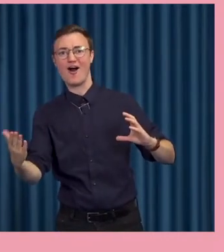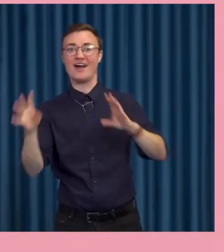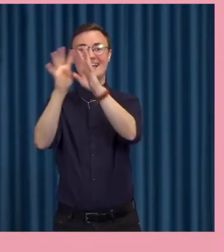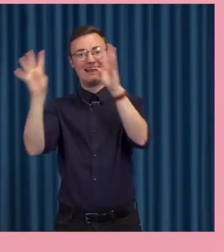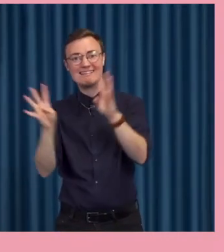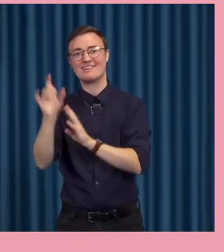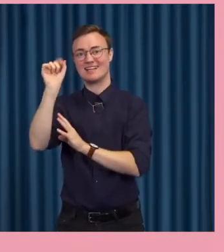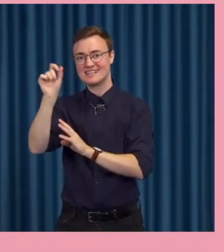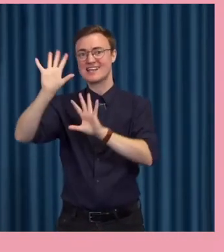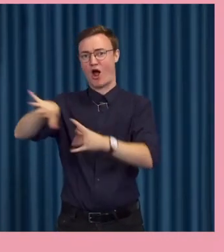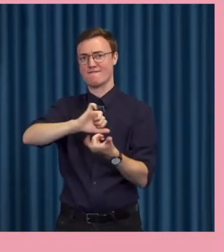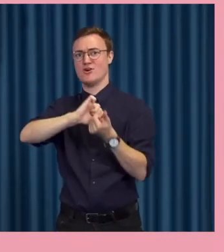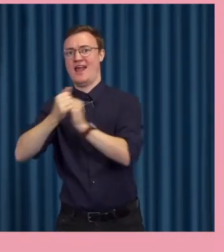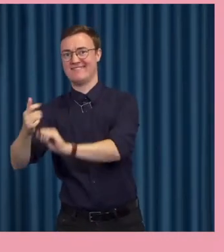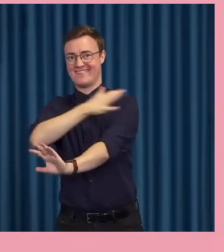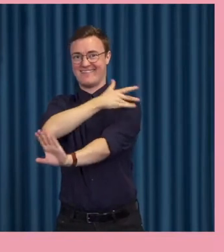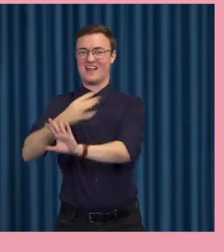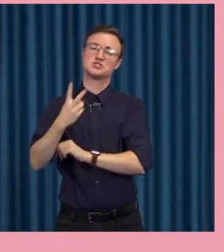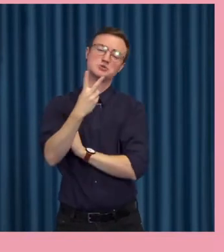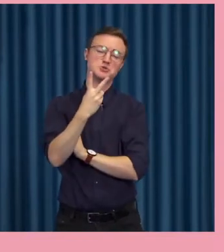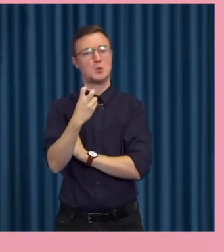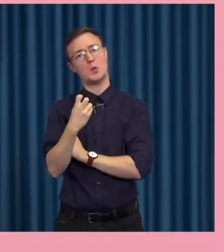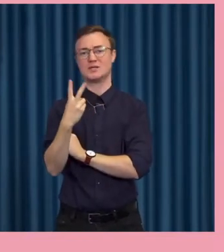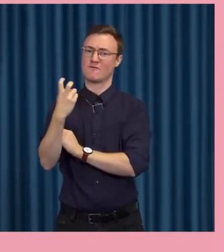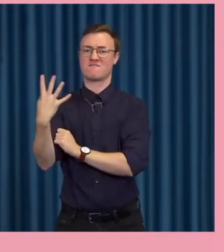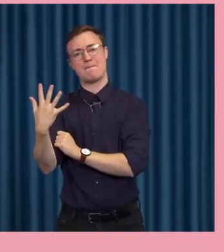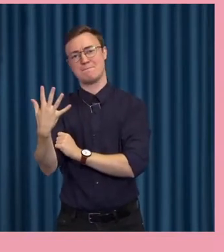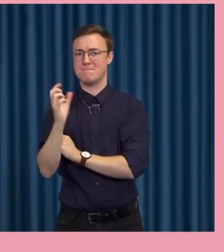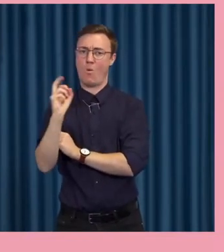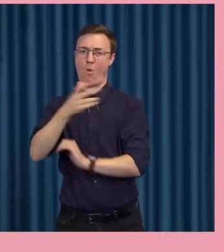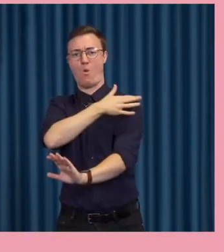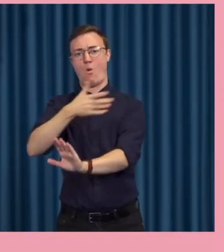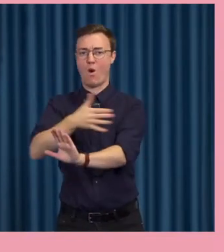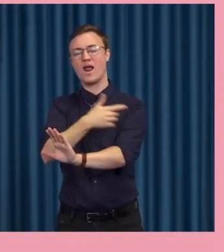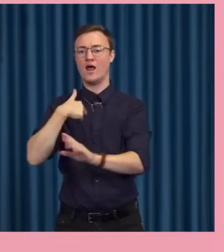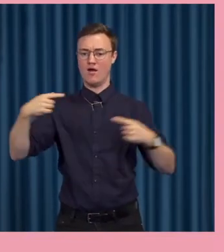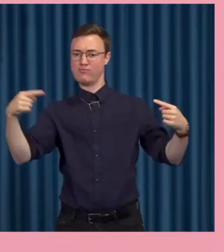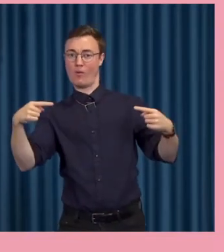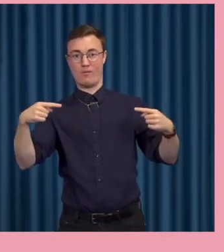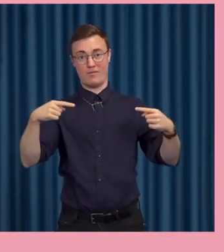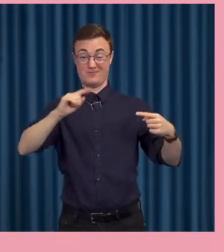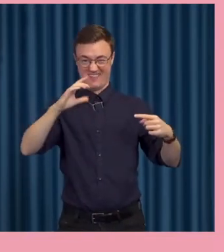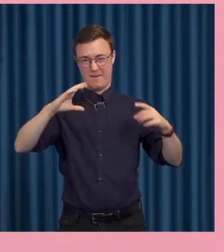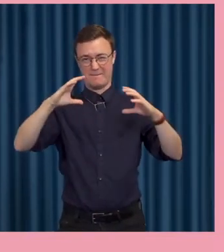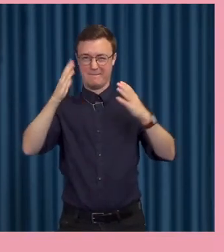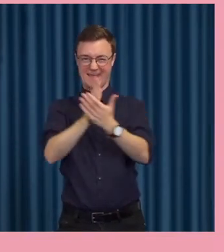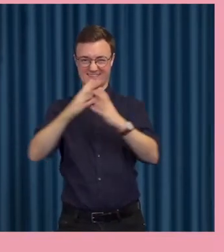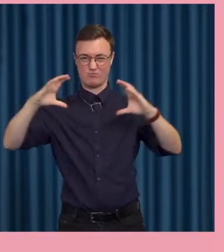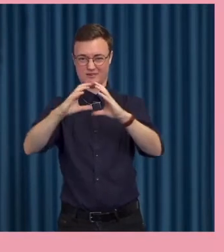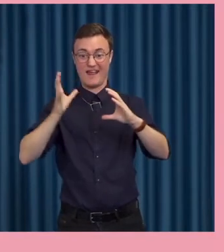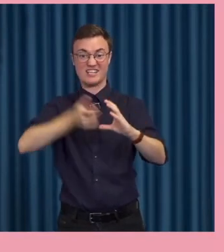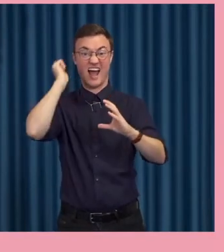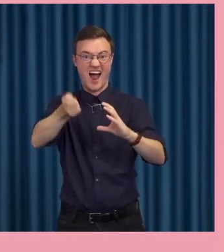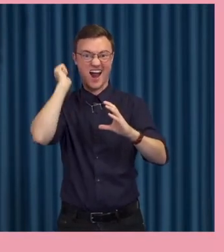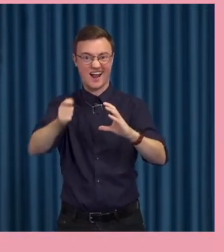och digitalisering har förändrats väldigt mycket över de här 20-25 åren. Så jag ställer det till kontrast på bollen i mitten, kan man säga, där det finns en hacka